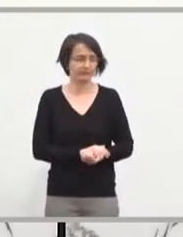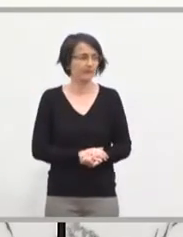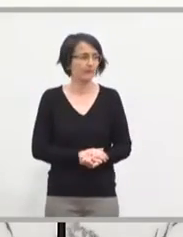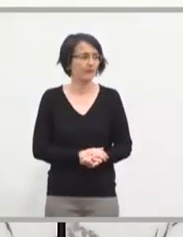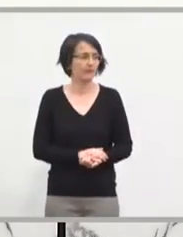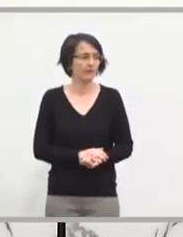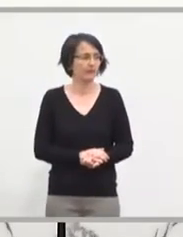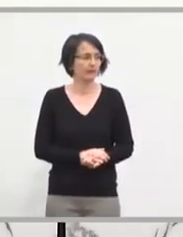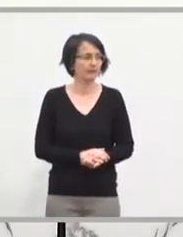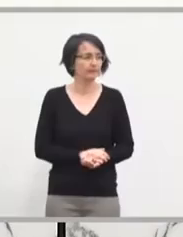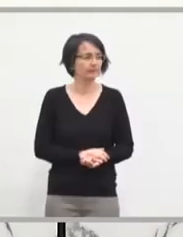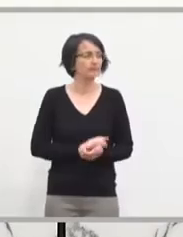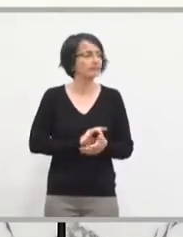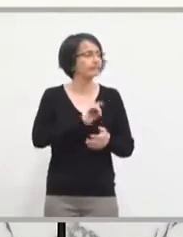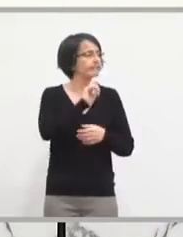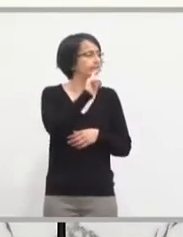Monsieur Larue.